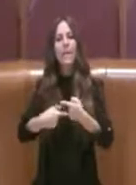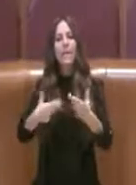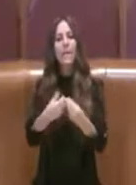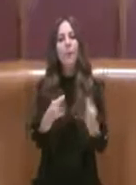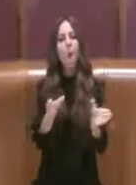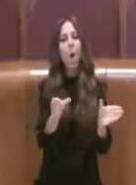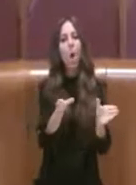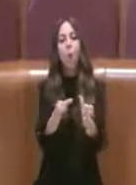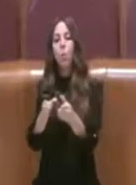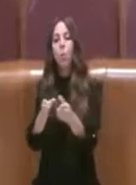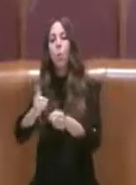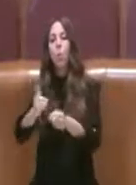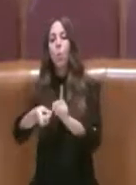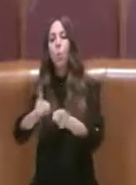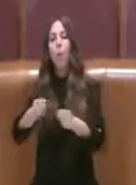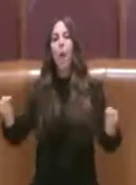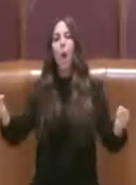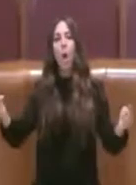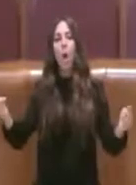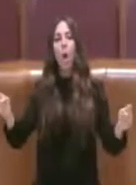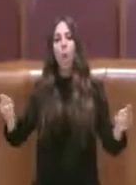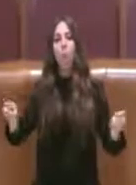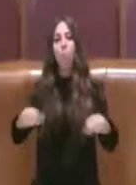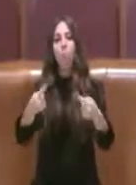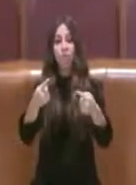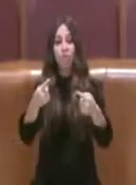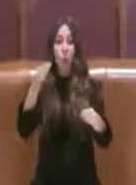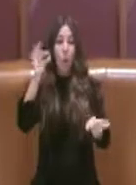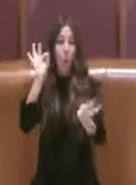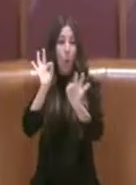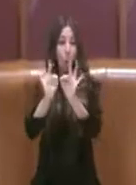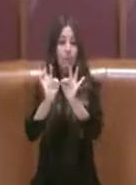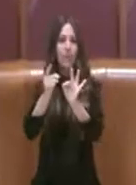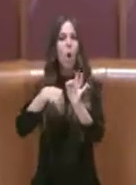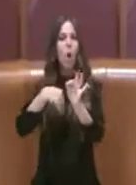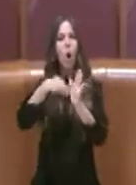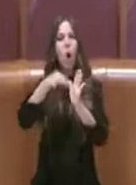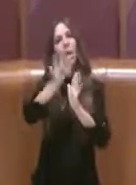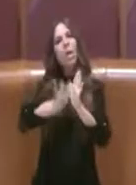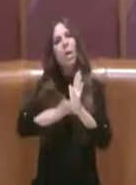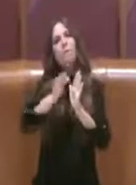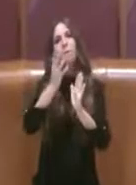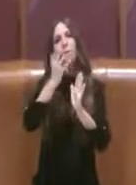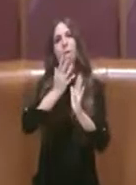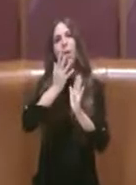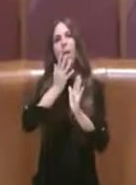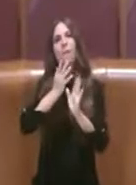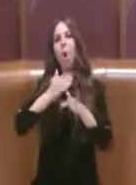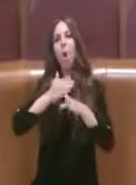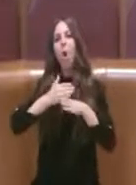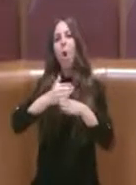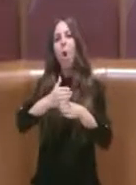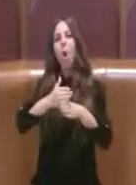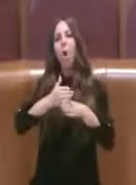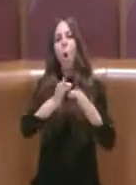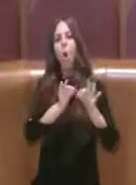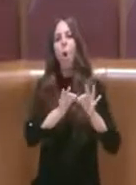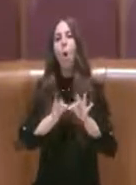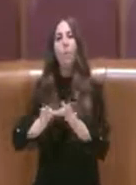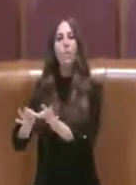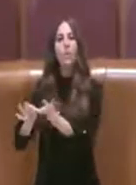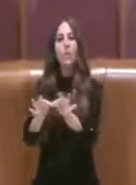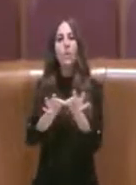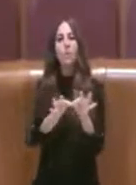delle opposizioni proprio per far sì che questo regolamento fosse il più condiviso possibile ed è una cosa che ci auguriamo,